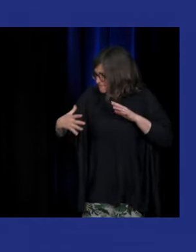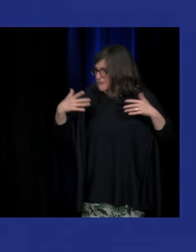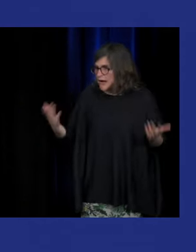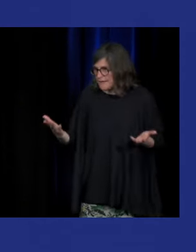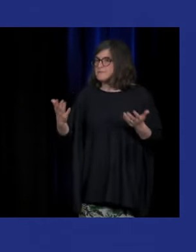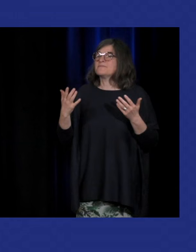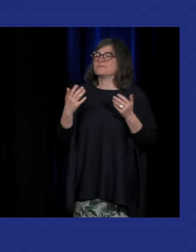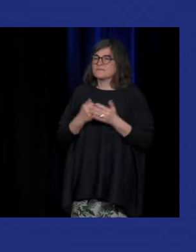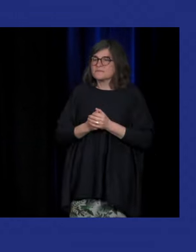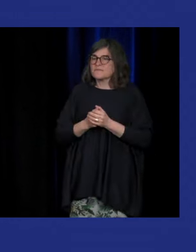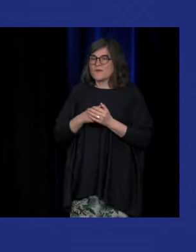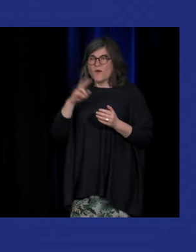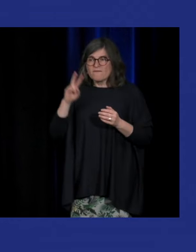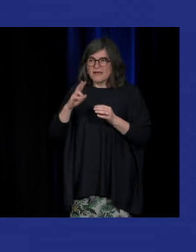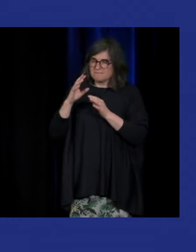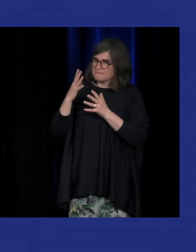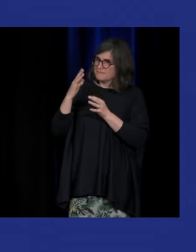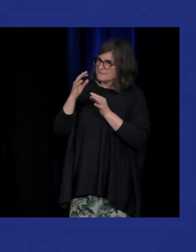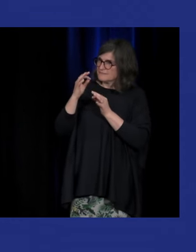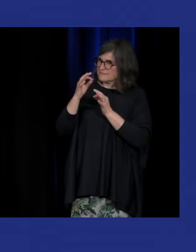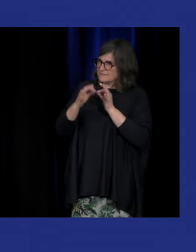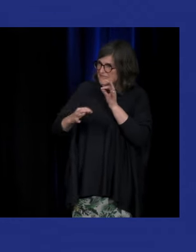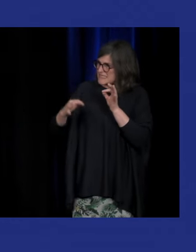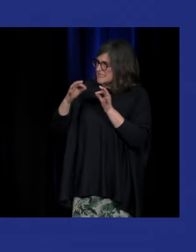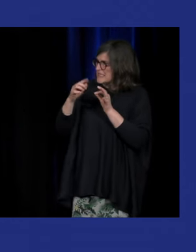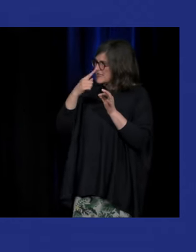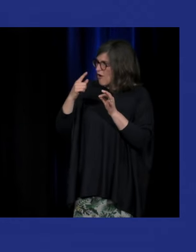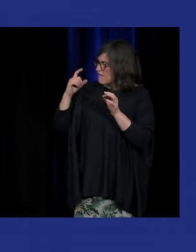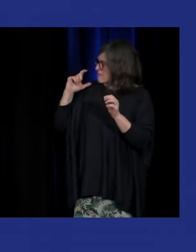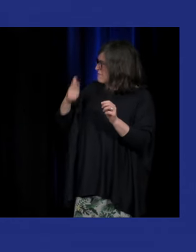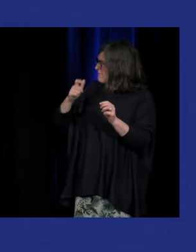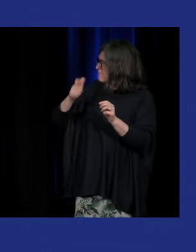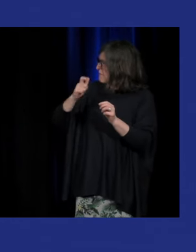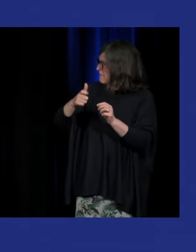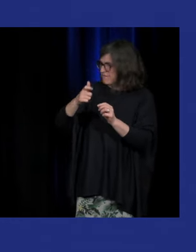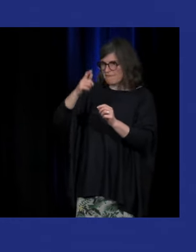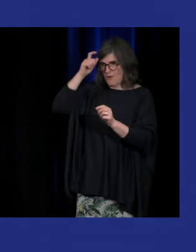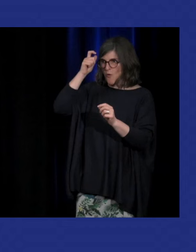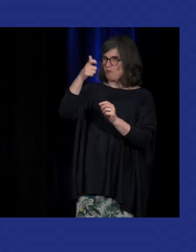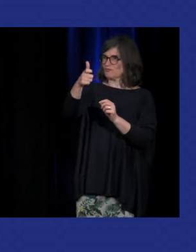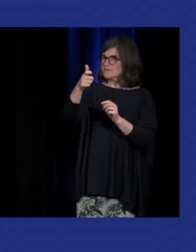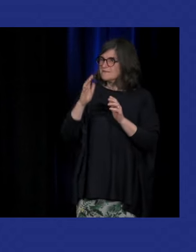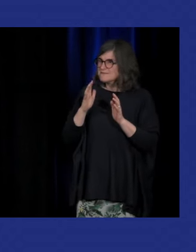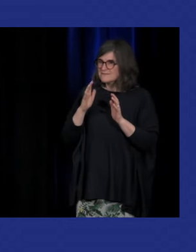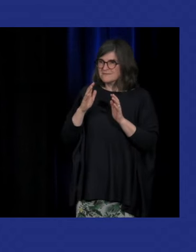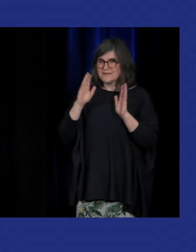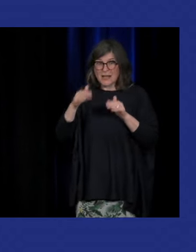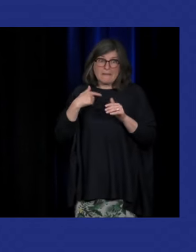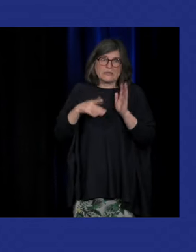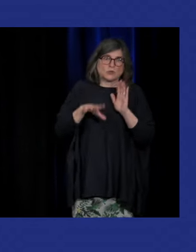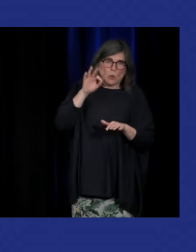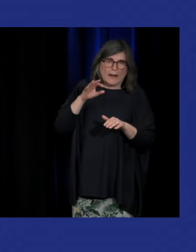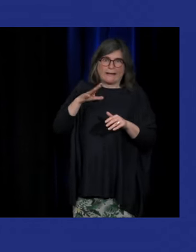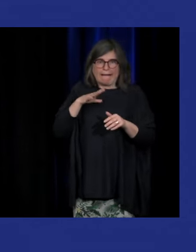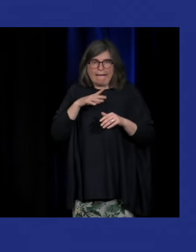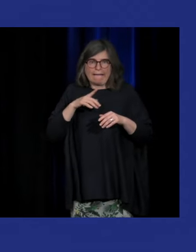je trouve a été finalement assez cohérent d'une séance à l'autre en dépit finalement des choix assez drastiques qu'il a fallu faire